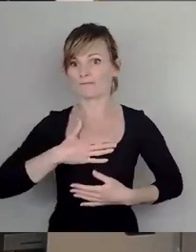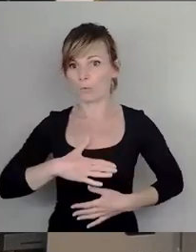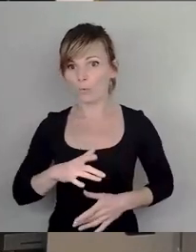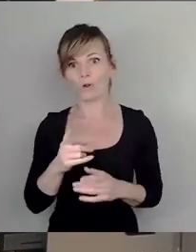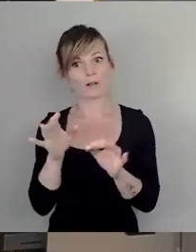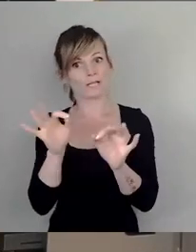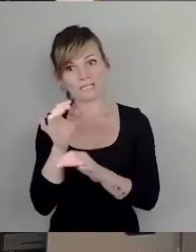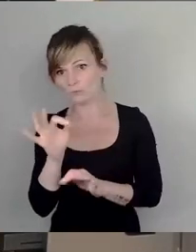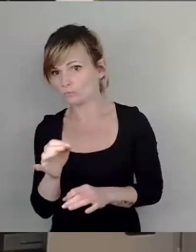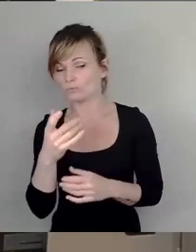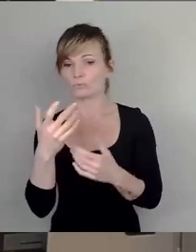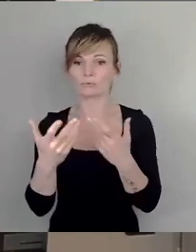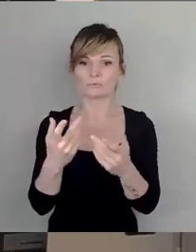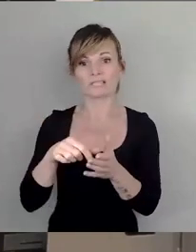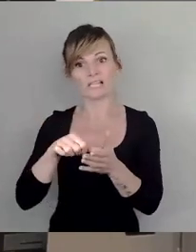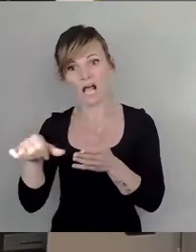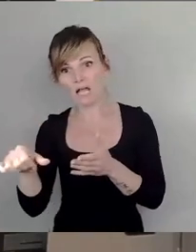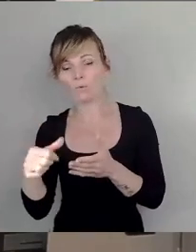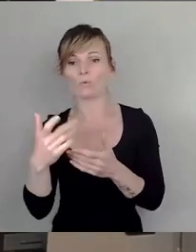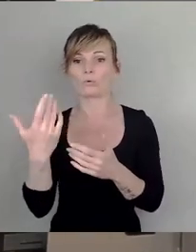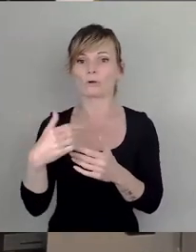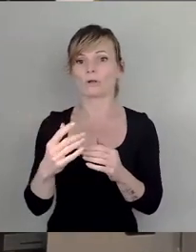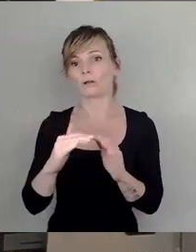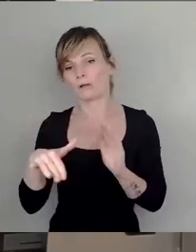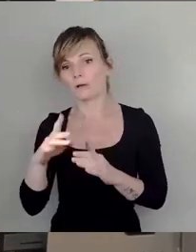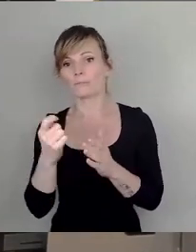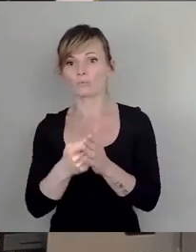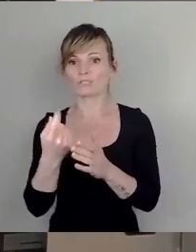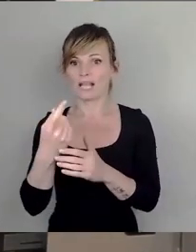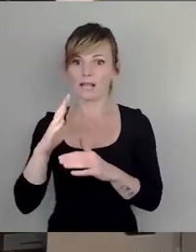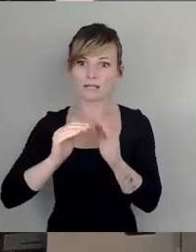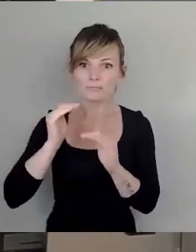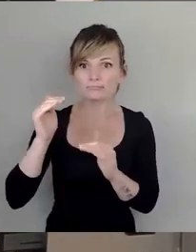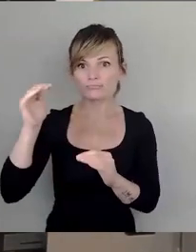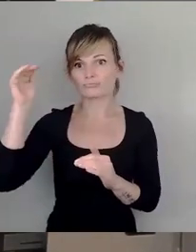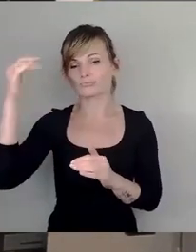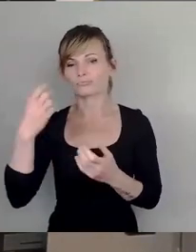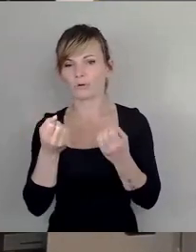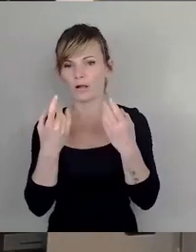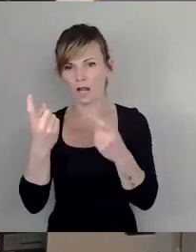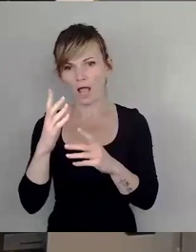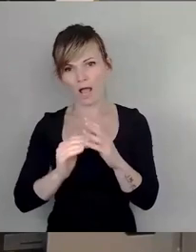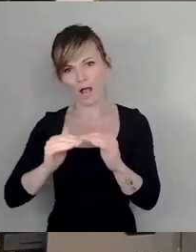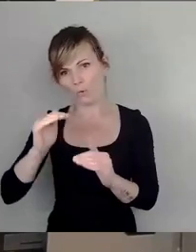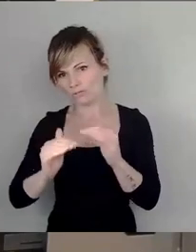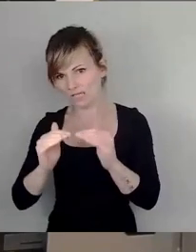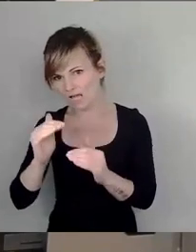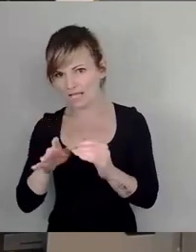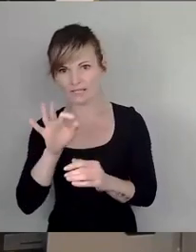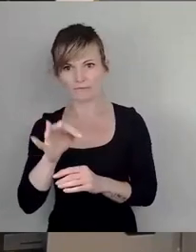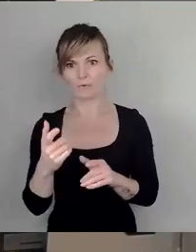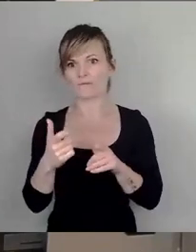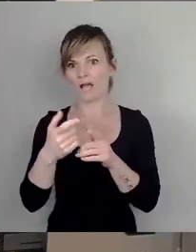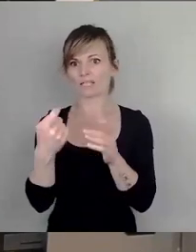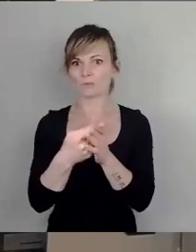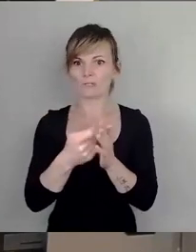Zahlung jetzt von erhöhtem Bußgeld ist natürlich tatsächlich nicht ein Ausgleich für Fahrtkosten, wie hier schon